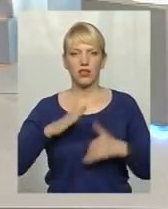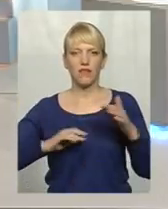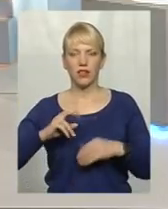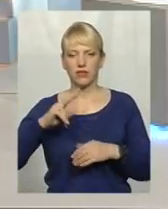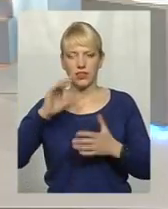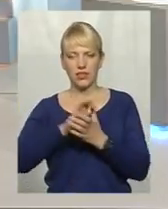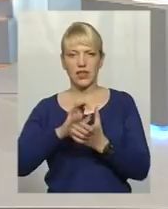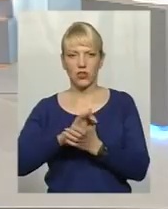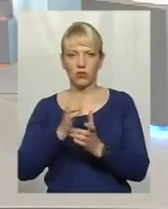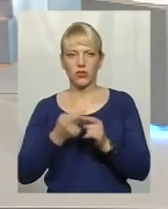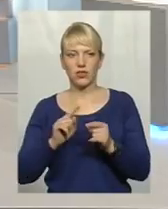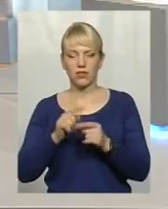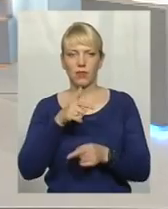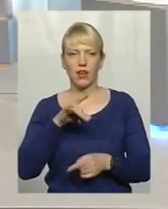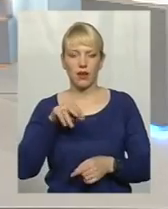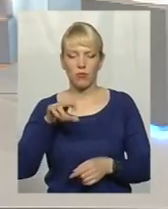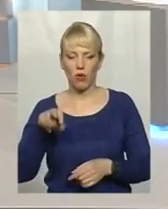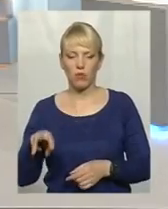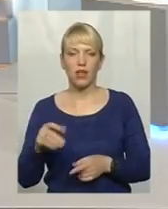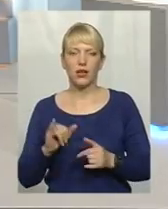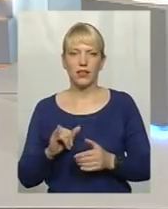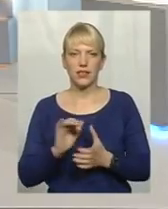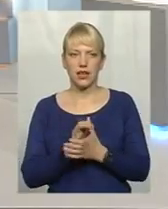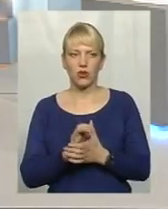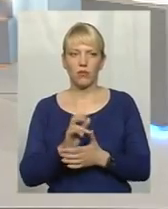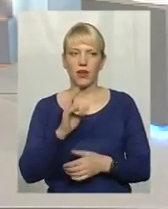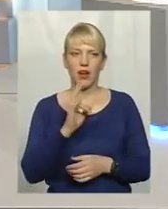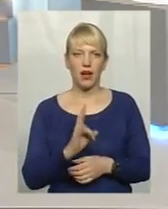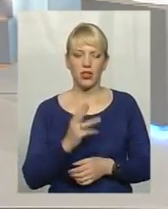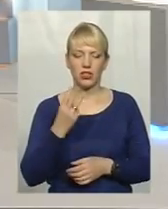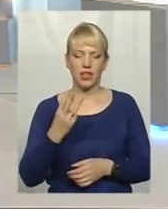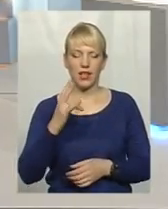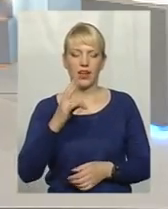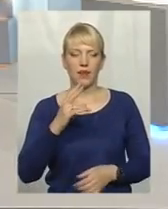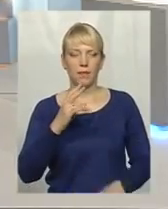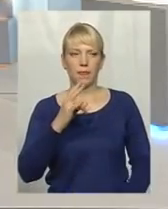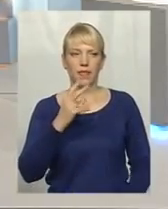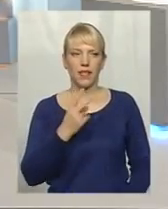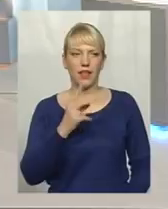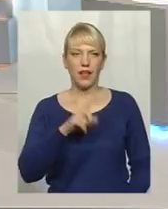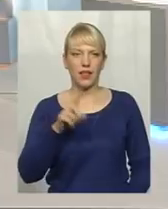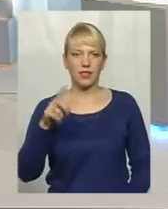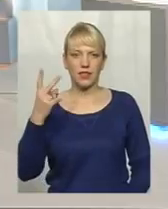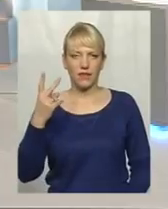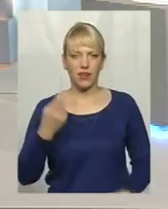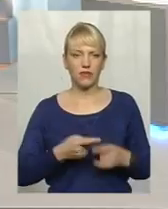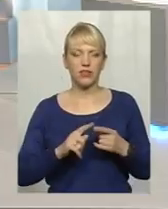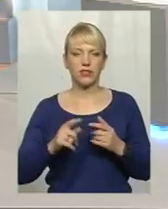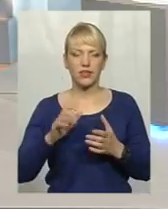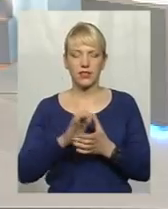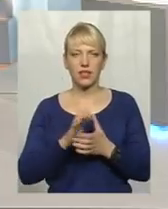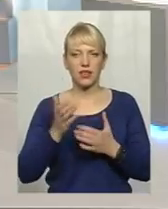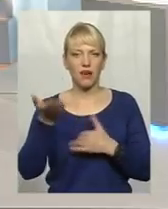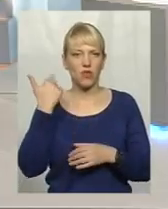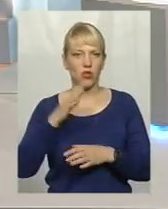знайомі і повністю. знайомі, але H3N2 – це новий вірус, його дуже давно не було. Тому очікуючи,